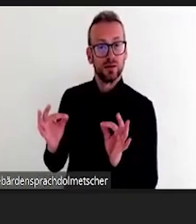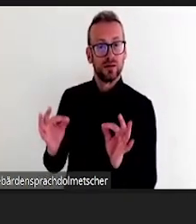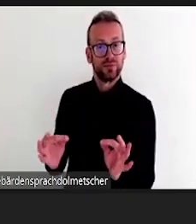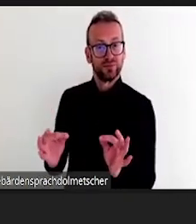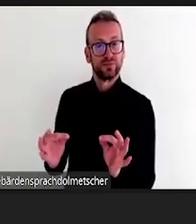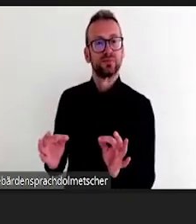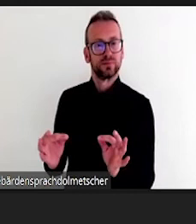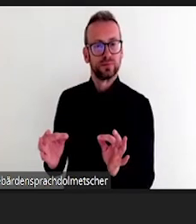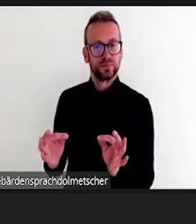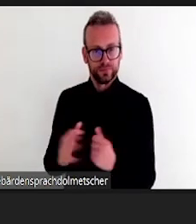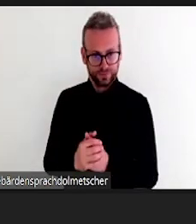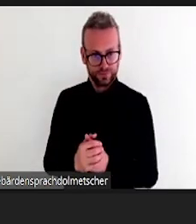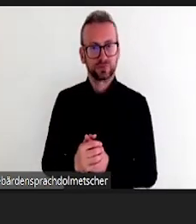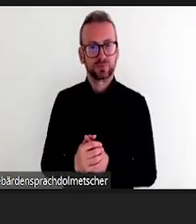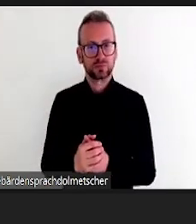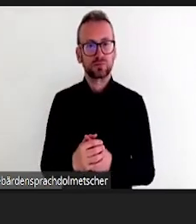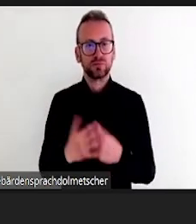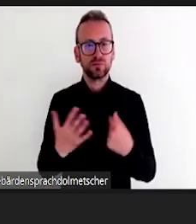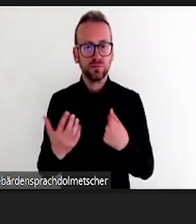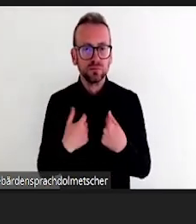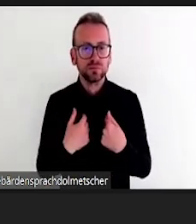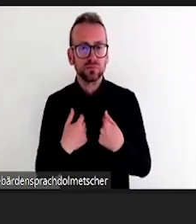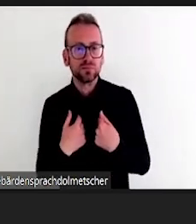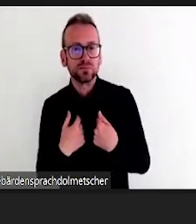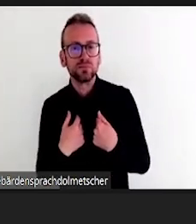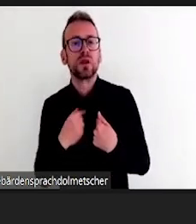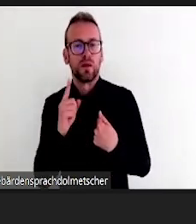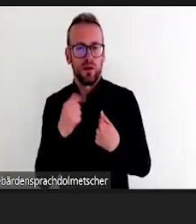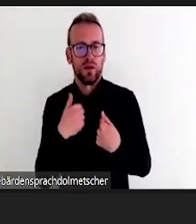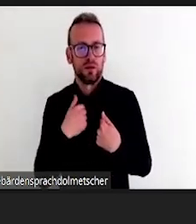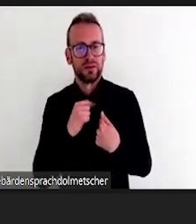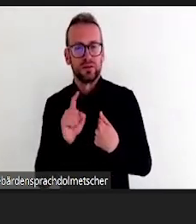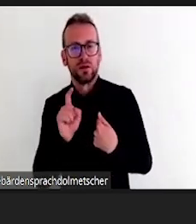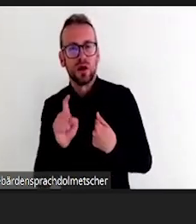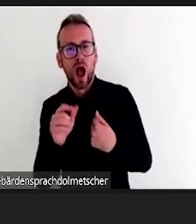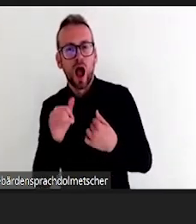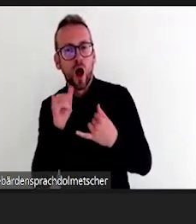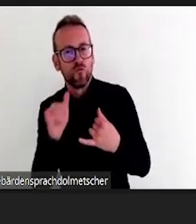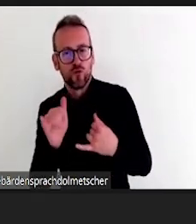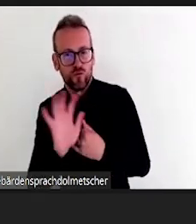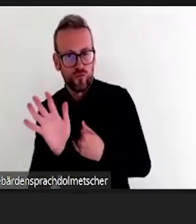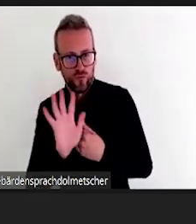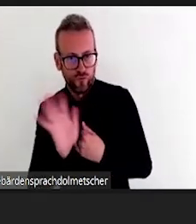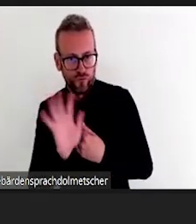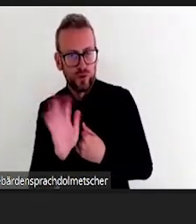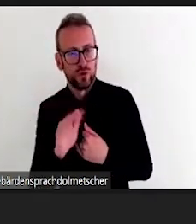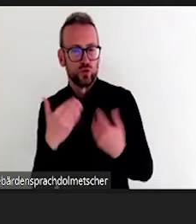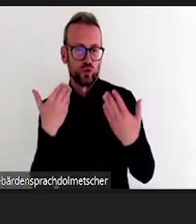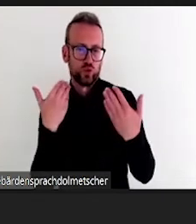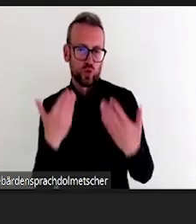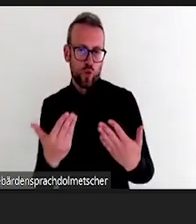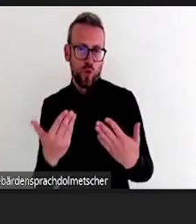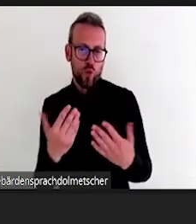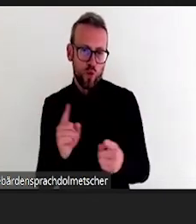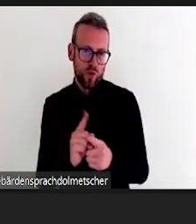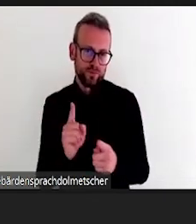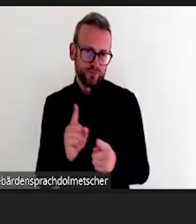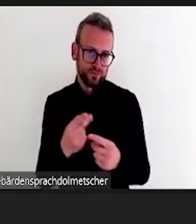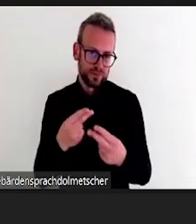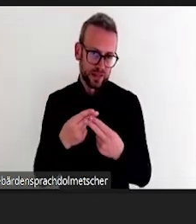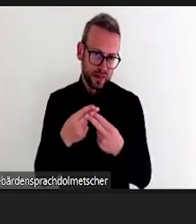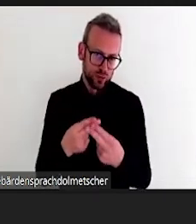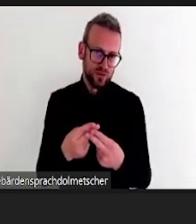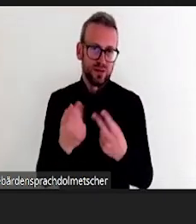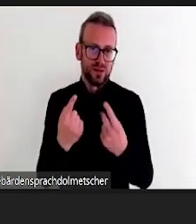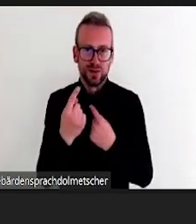Strand oder Berge zum Urlaub fahren. Und dann kann man das im Chat einfach schon mal diskutieren, bevor